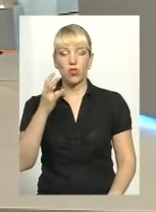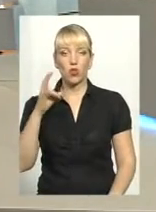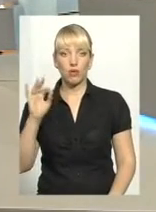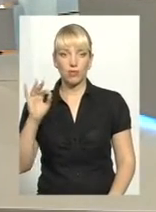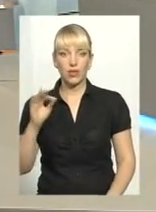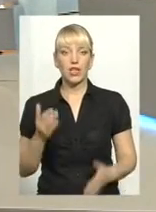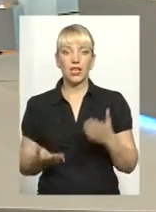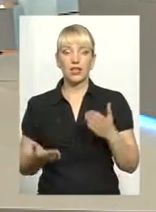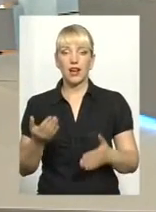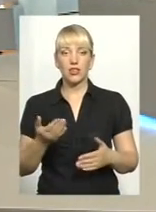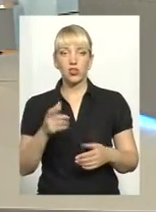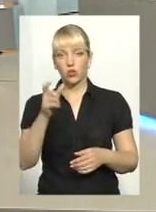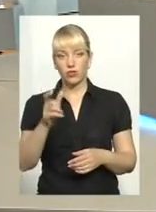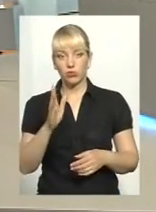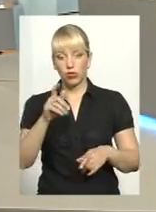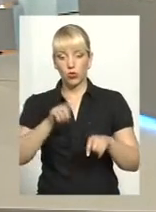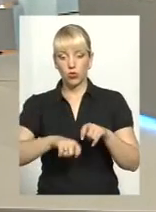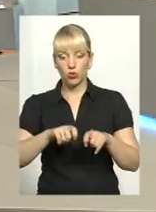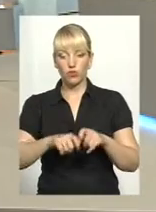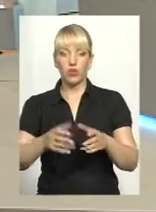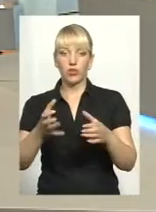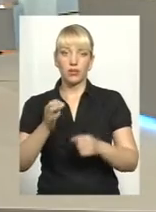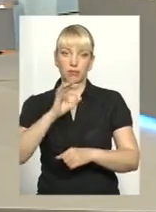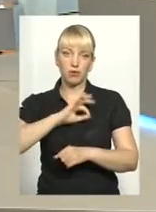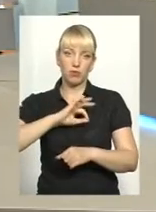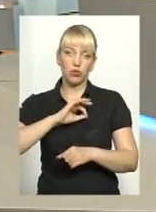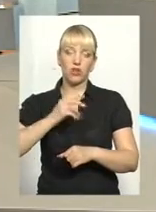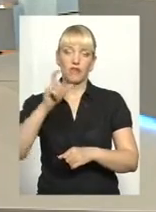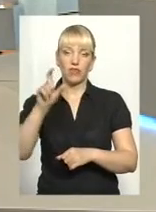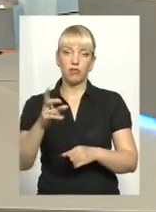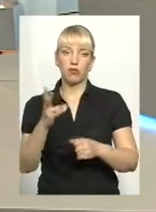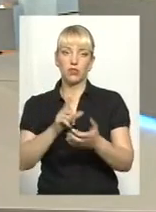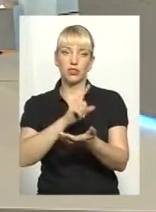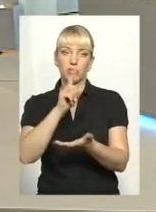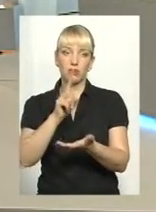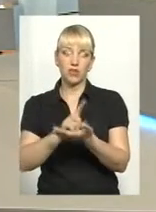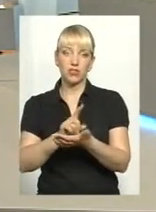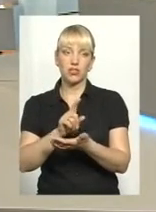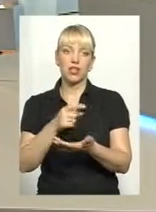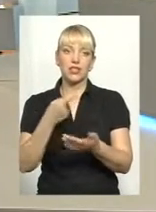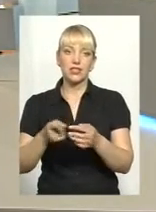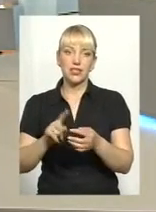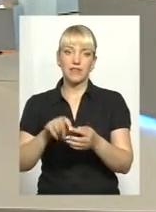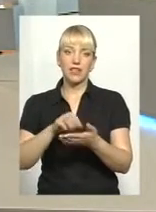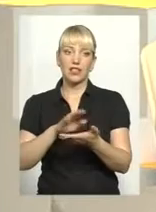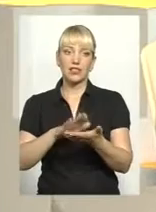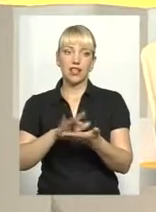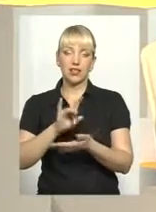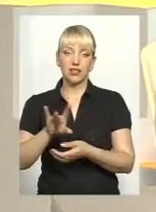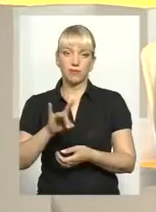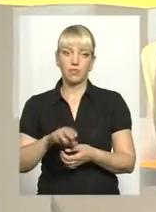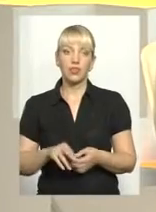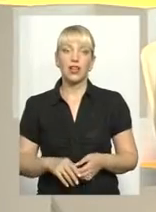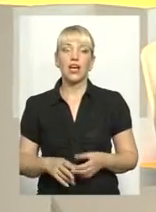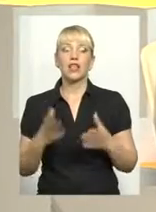Тому, якщо він буде контролювати, отримати прибуток, він буде зобов'язаний це вказати. А як же? Які